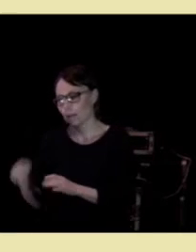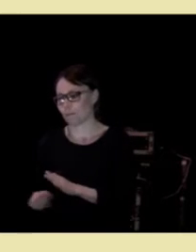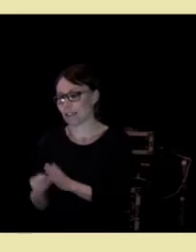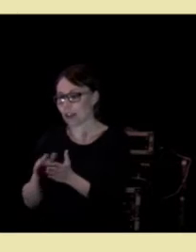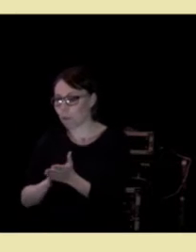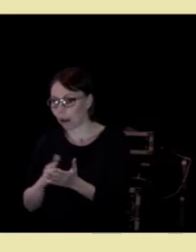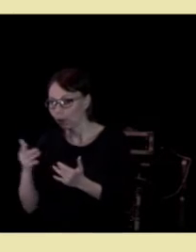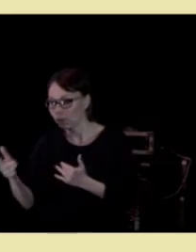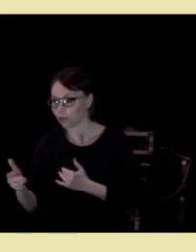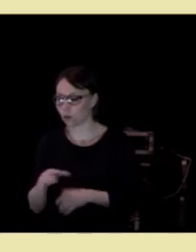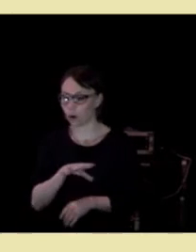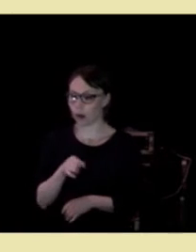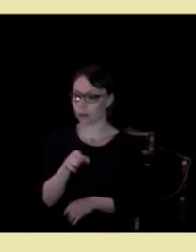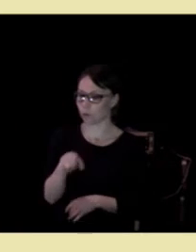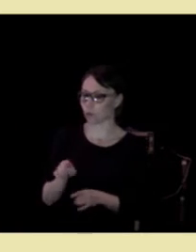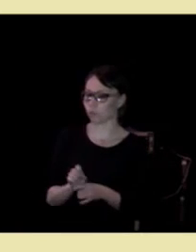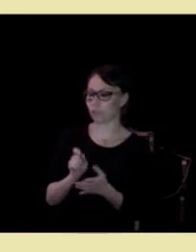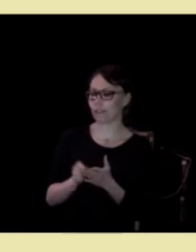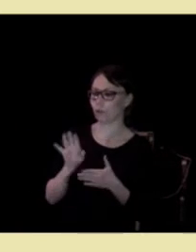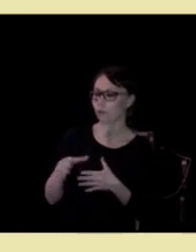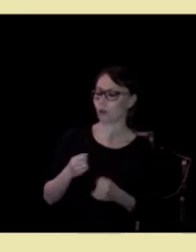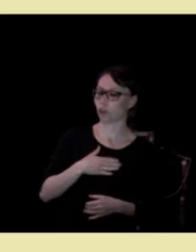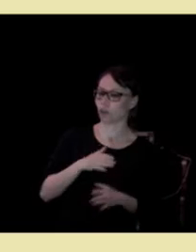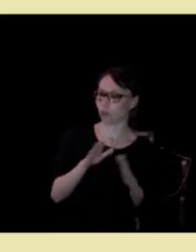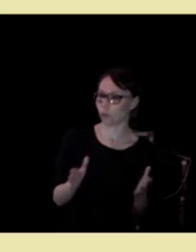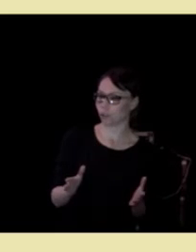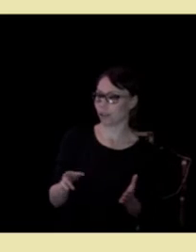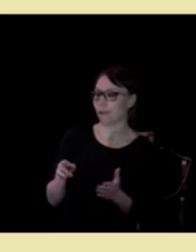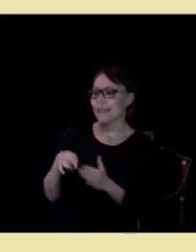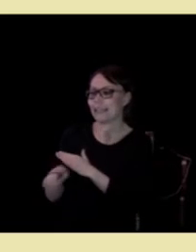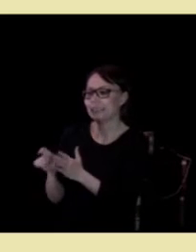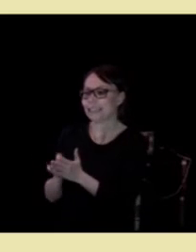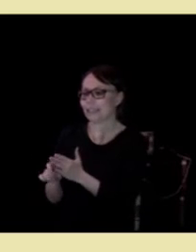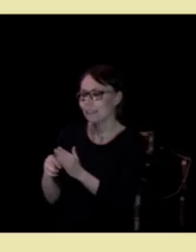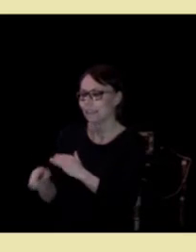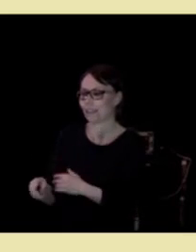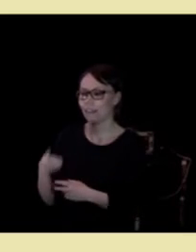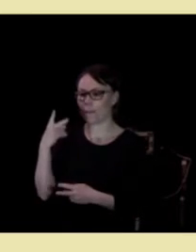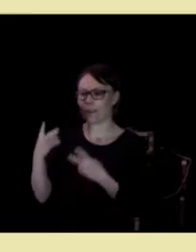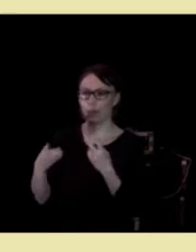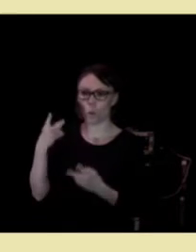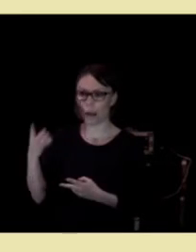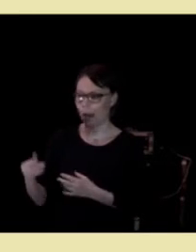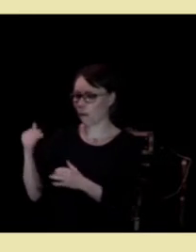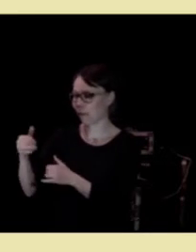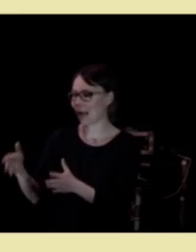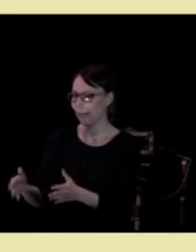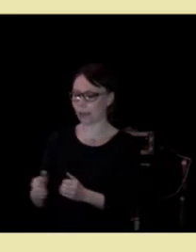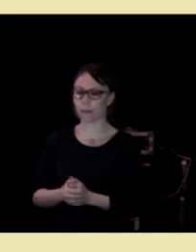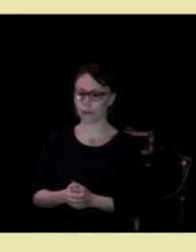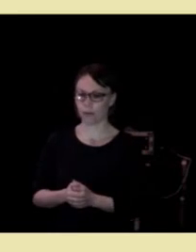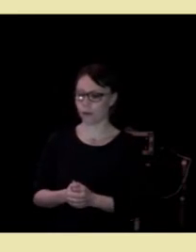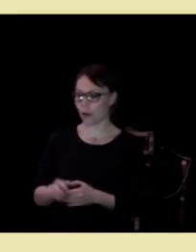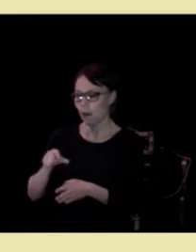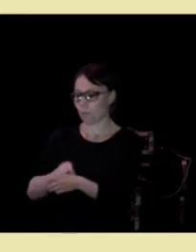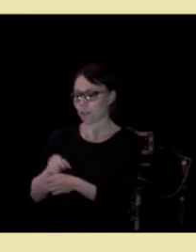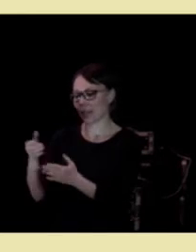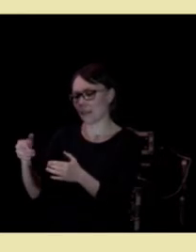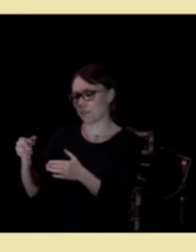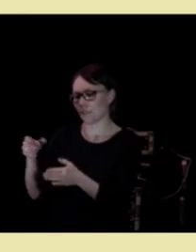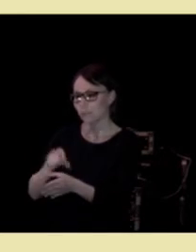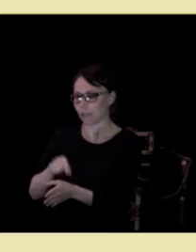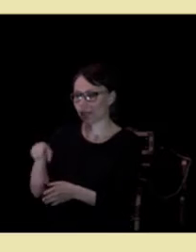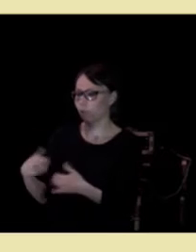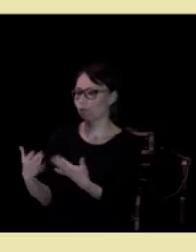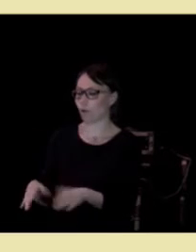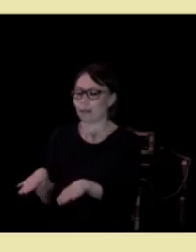Og alle som blir skrevet ut fra sykehus blir skrevet inn i den virtuelle avdelingen. Her får pasienten tett oppfølging